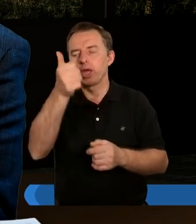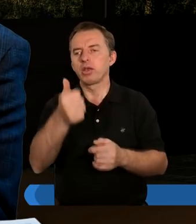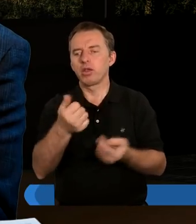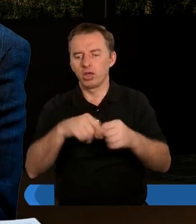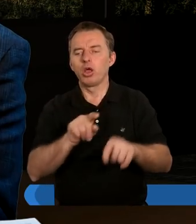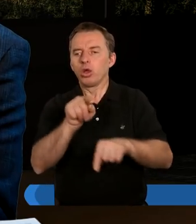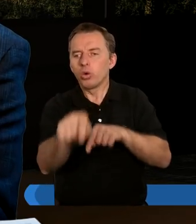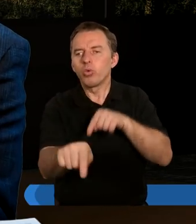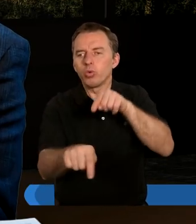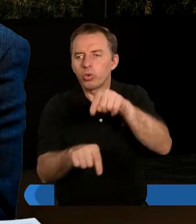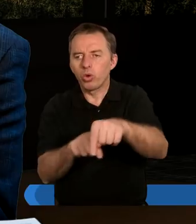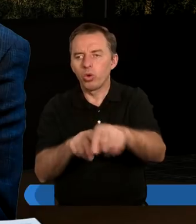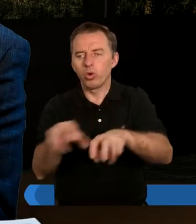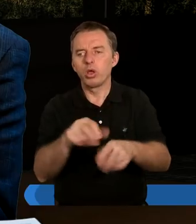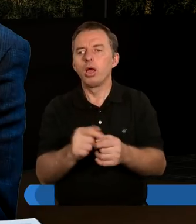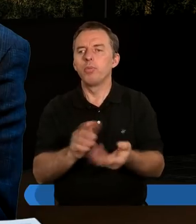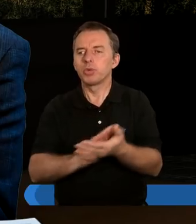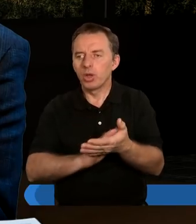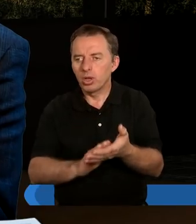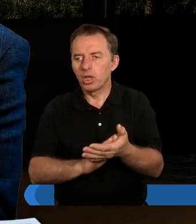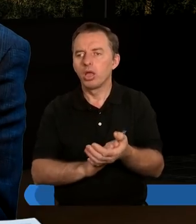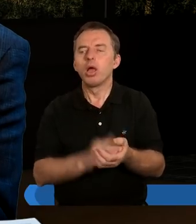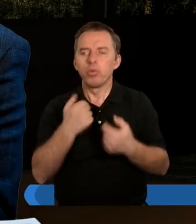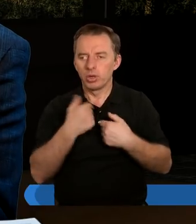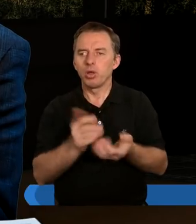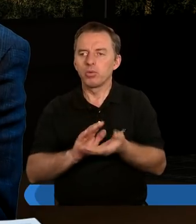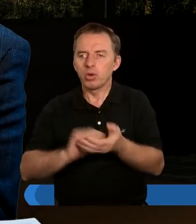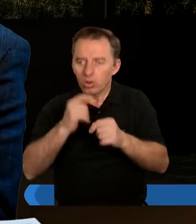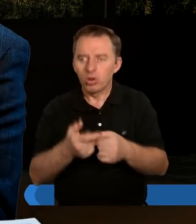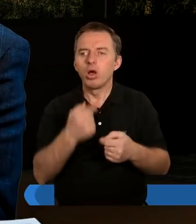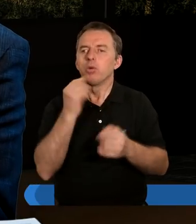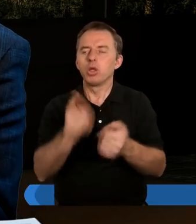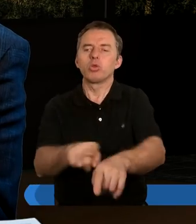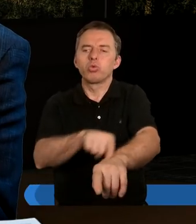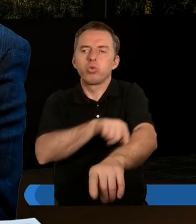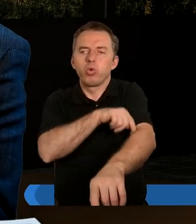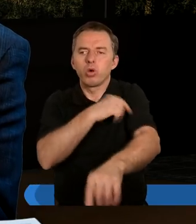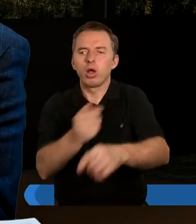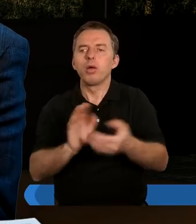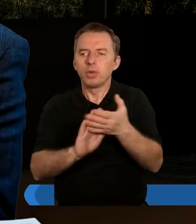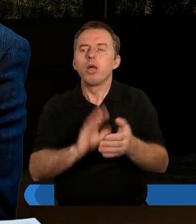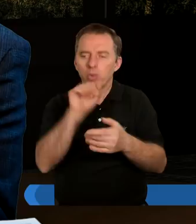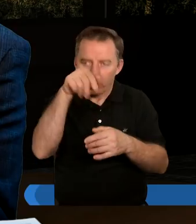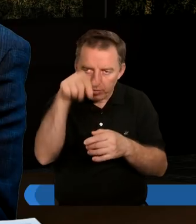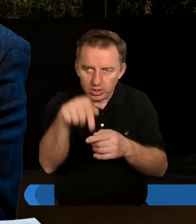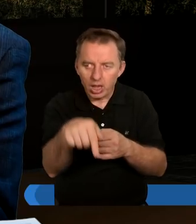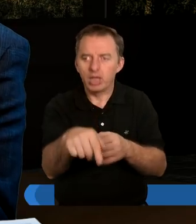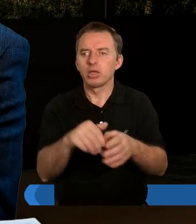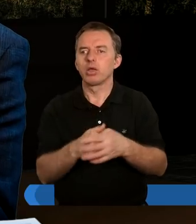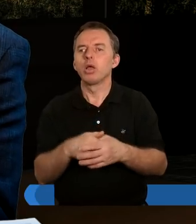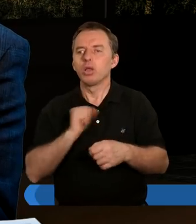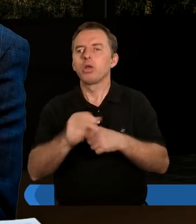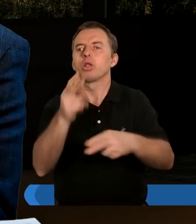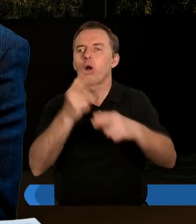pierwszy ruch, że on przeprosi albo usilnie przeprosi, albo będzie długo przepraszał i może wtedy dopiero,